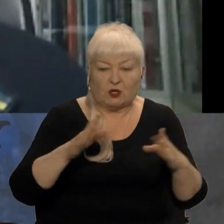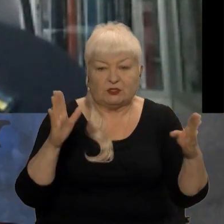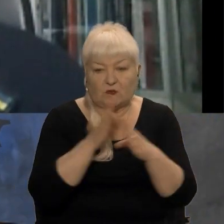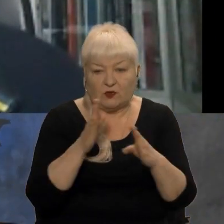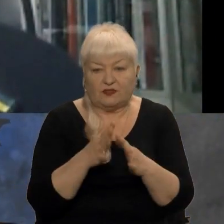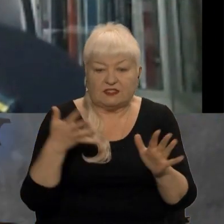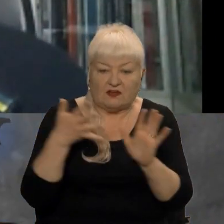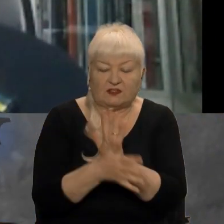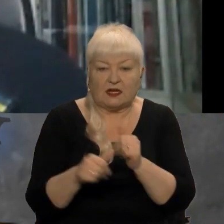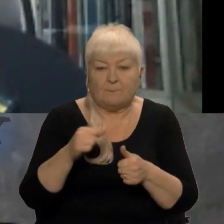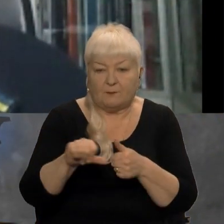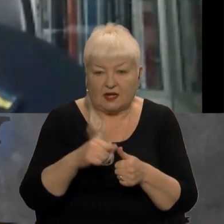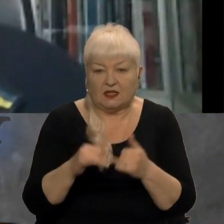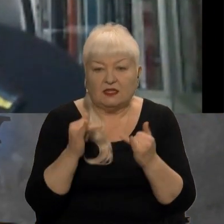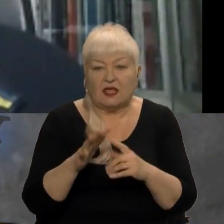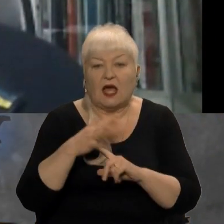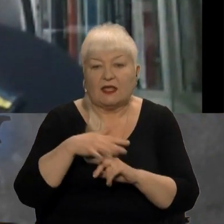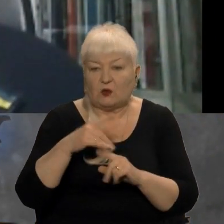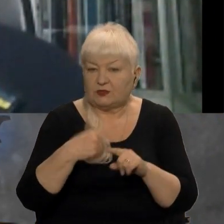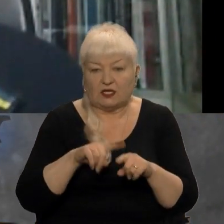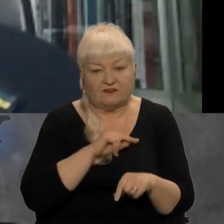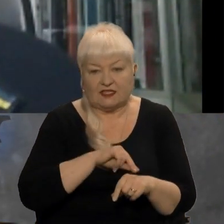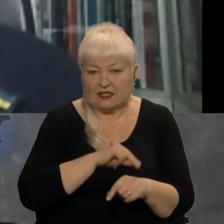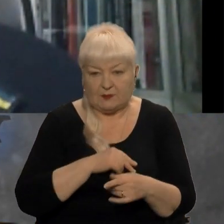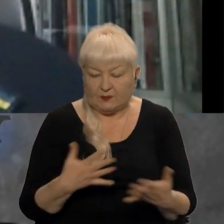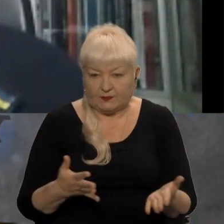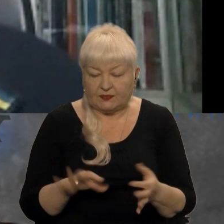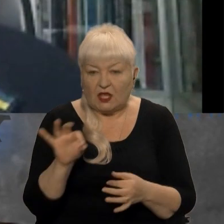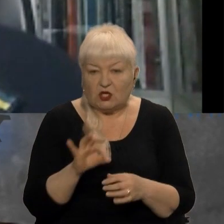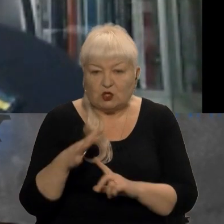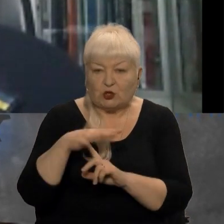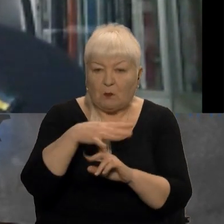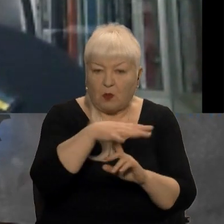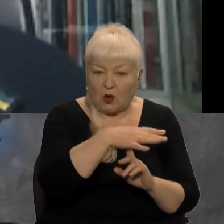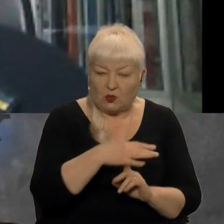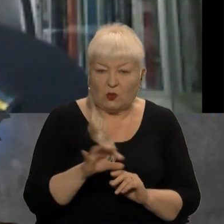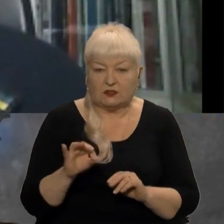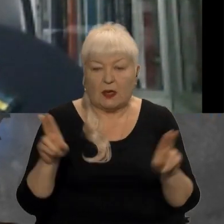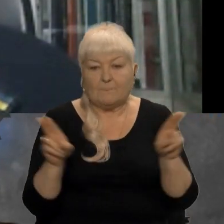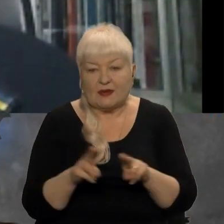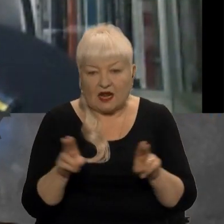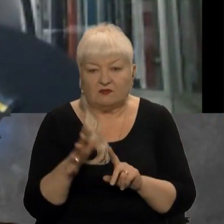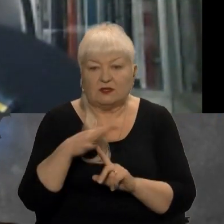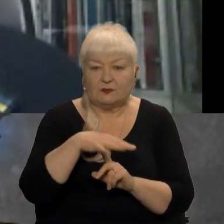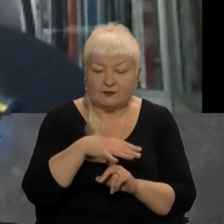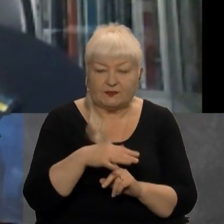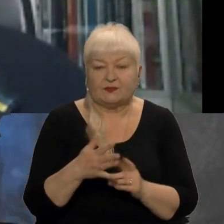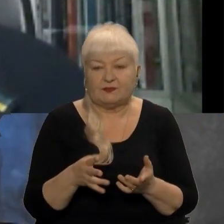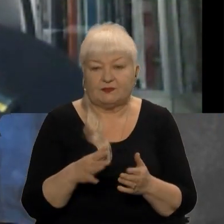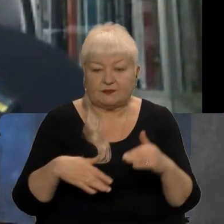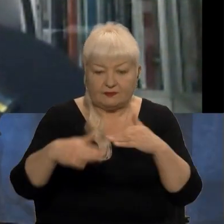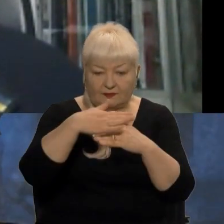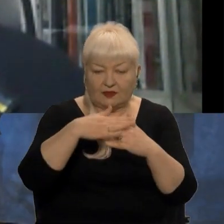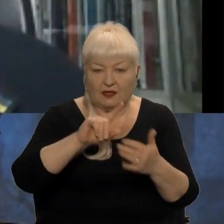палива. Для гелікоптерів це не працює. Значить, щодо правил польотів, над містами